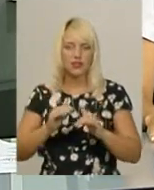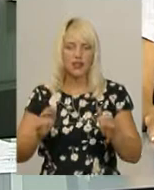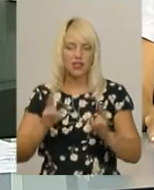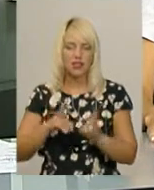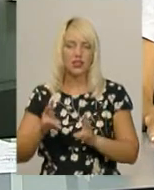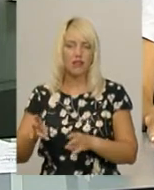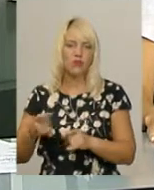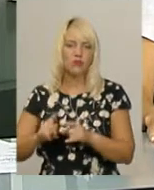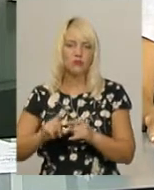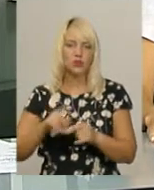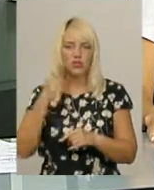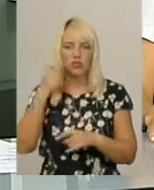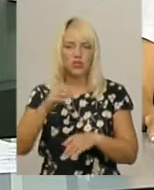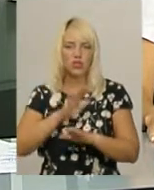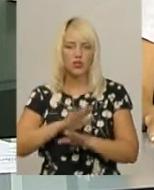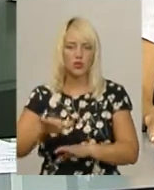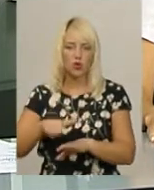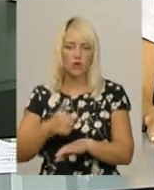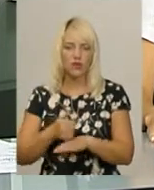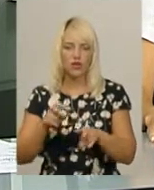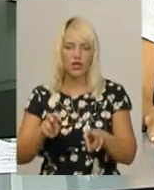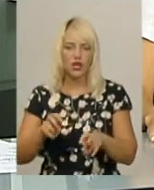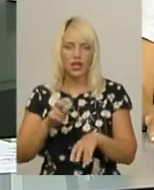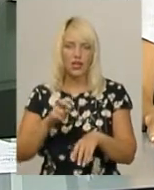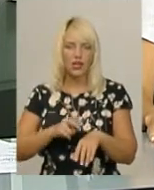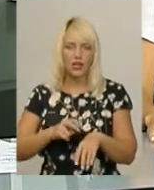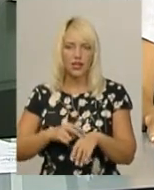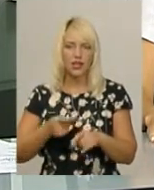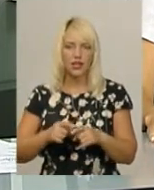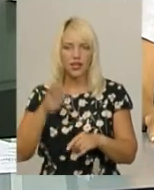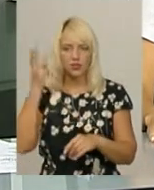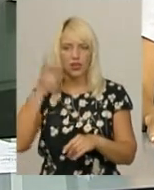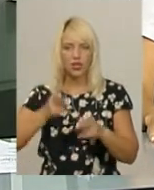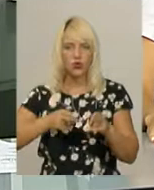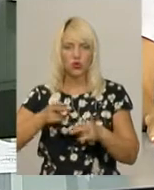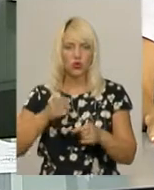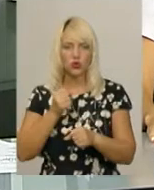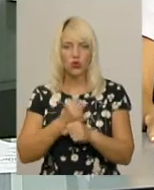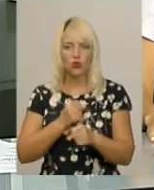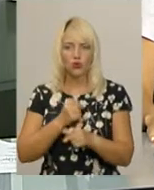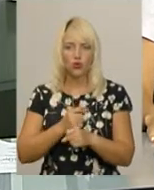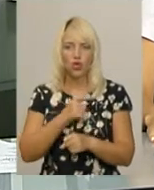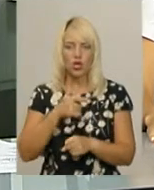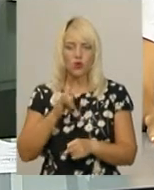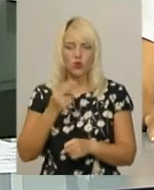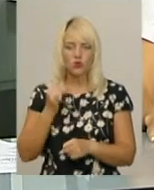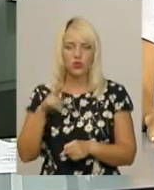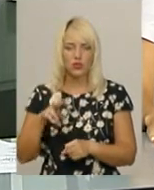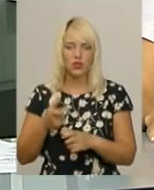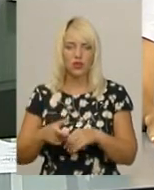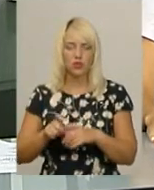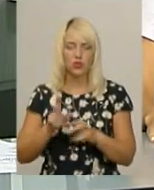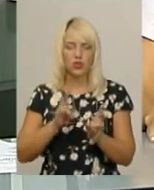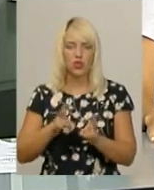Про це повідомив заступник головного лікаря Хмельницької міської дитячої лікарні з хірургічної роботи Іван Гуцул. Серед найчастіших